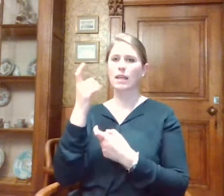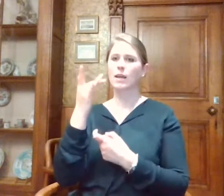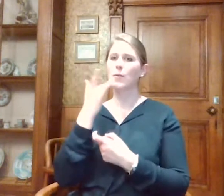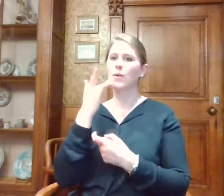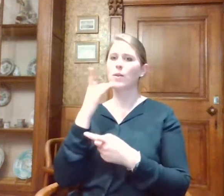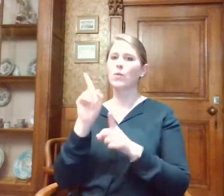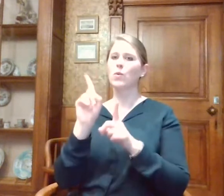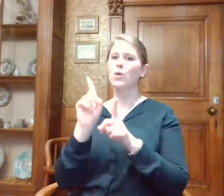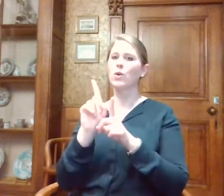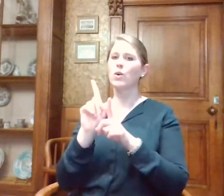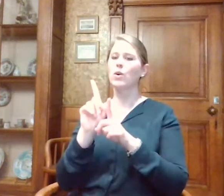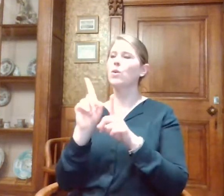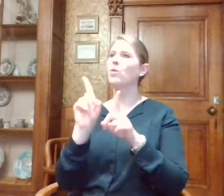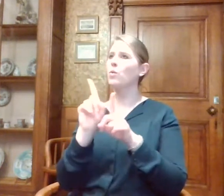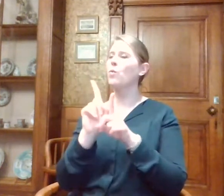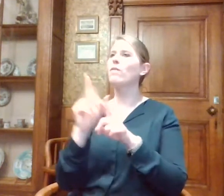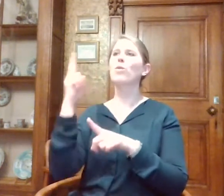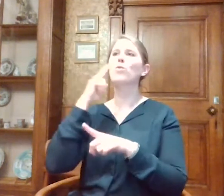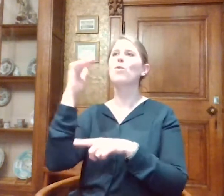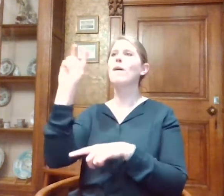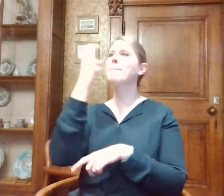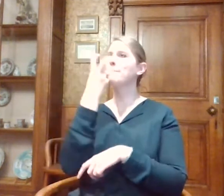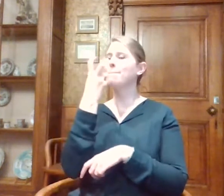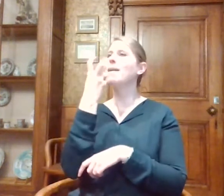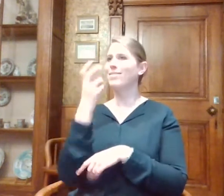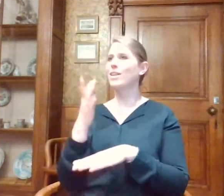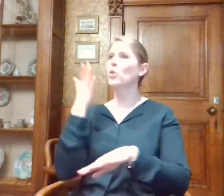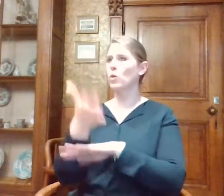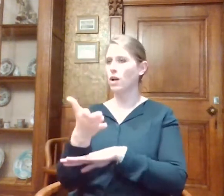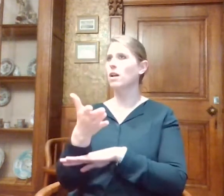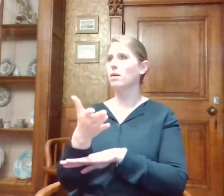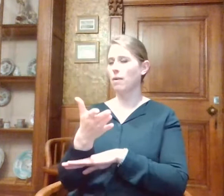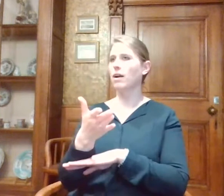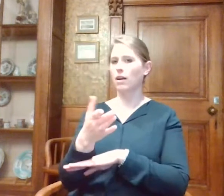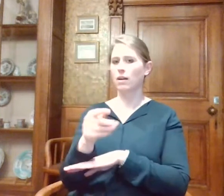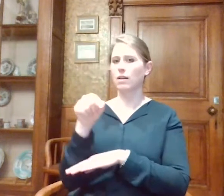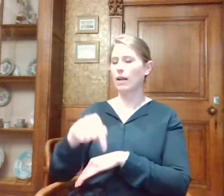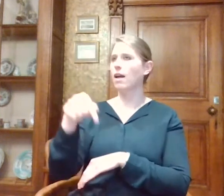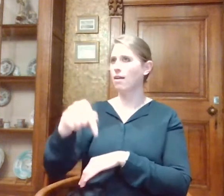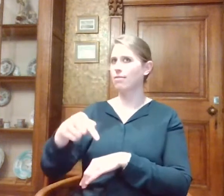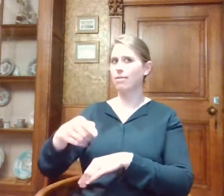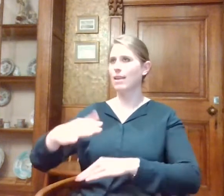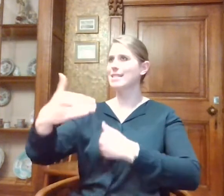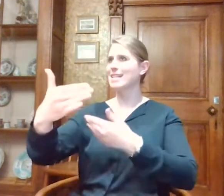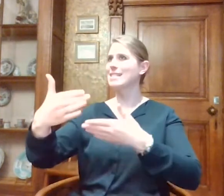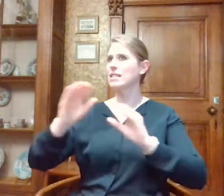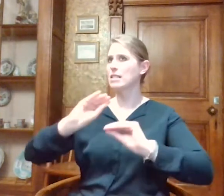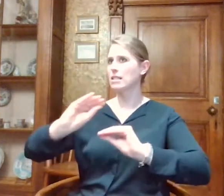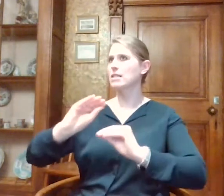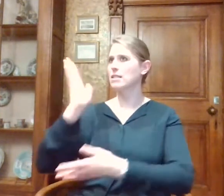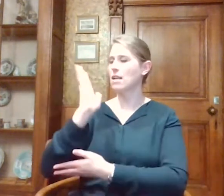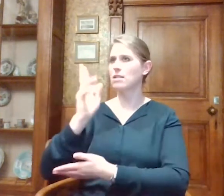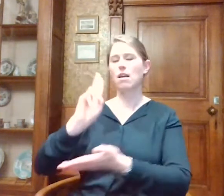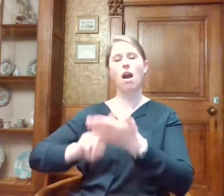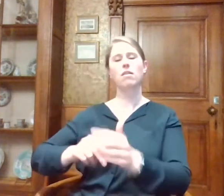Ik weet dat ik met Lucrèze ook nog contact had gehad voor Open Monumentendag. En ik denk wel dat jullie sessie hier zeer hands-on was. En